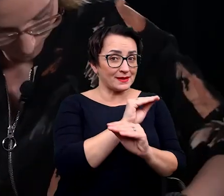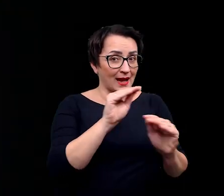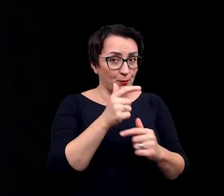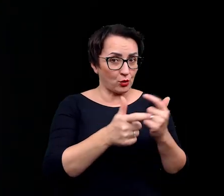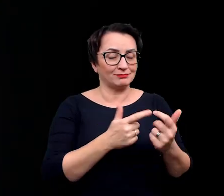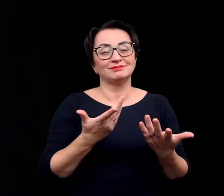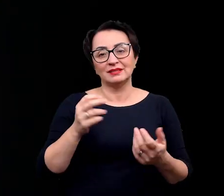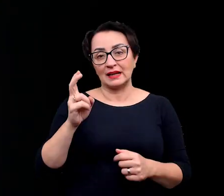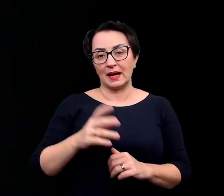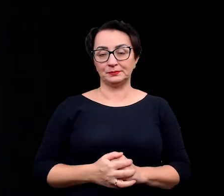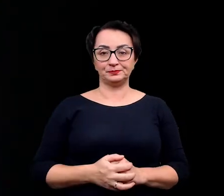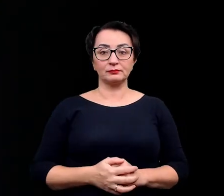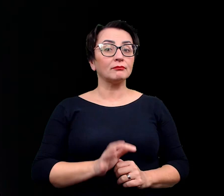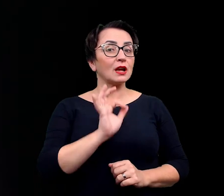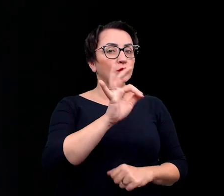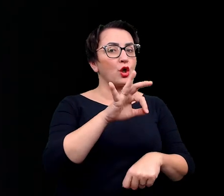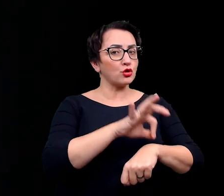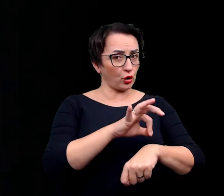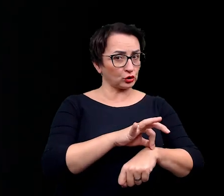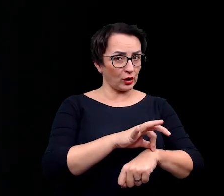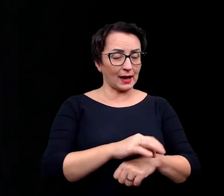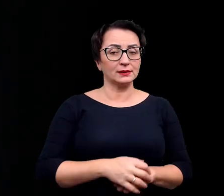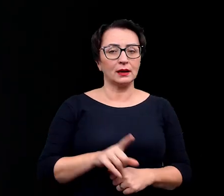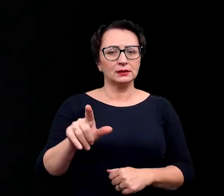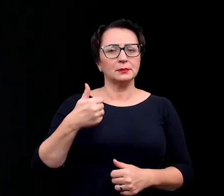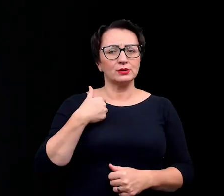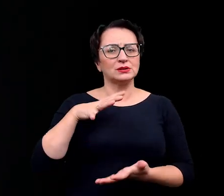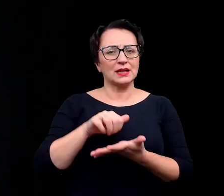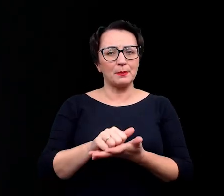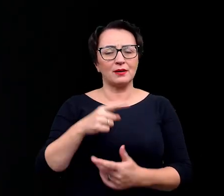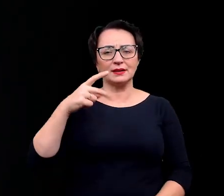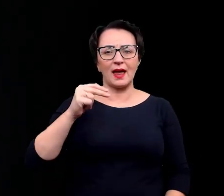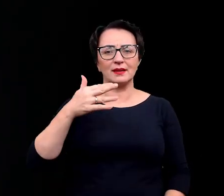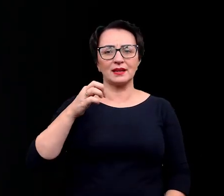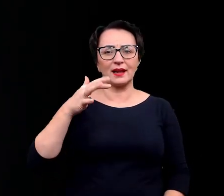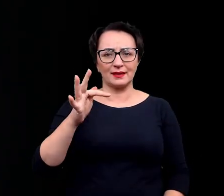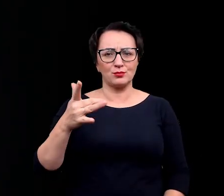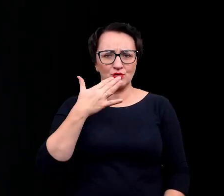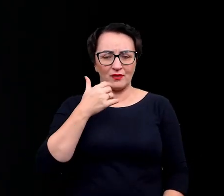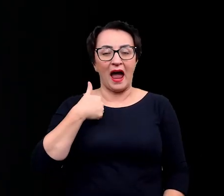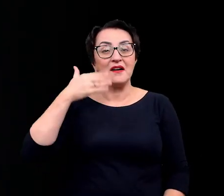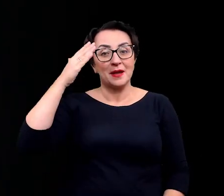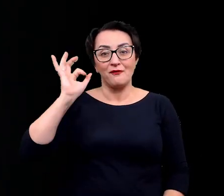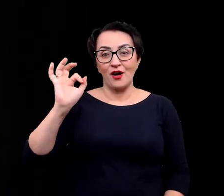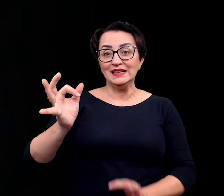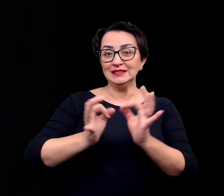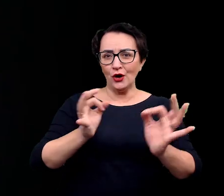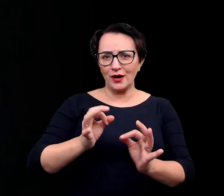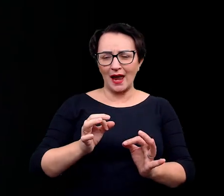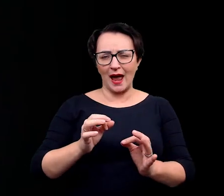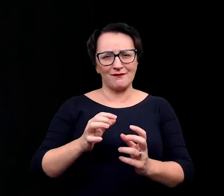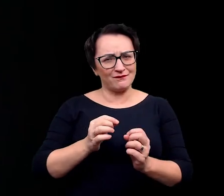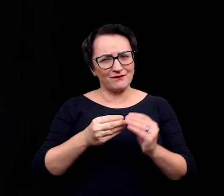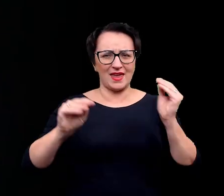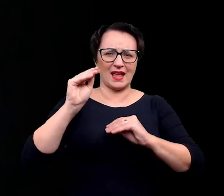W Twoim doktoracie, przepraszam, zajmowałaś się dendrytami, jak powiedziałaś, ale wiem, że Twoja histeria jest nieco bardziej burzliwa,